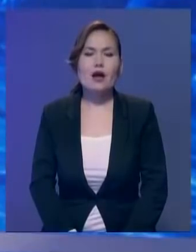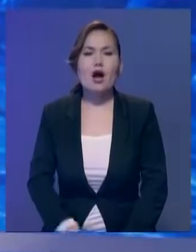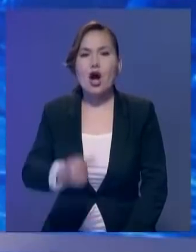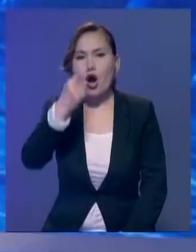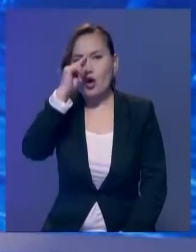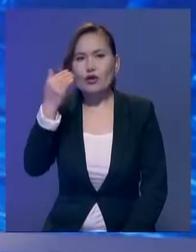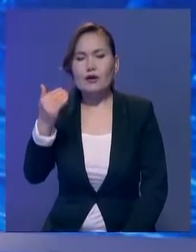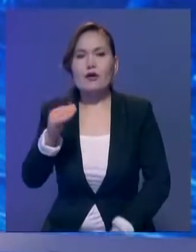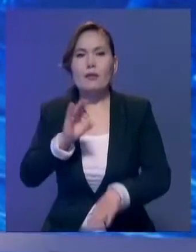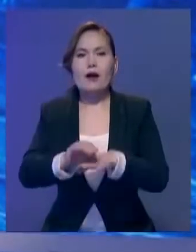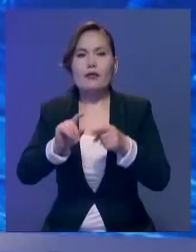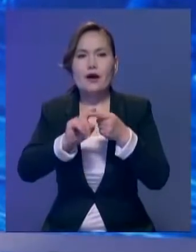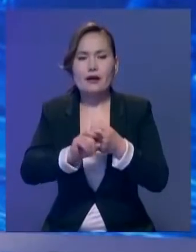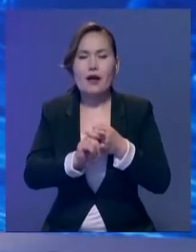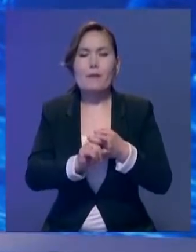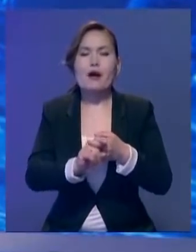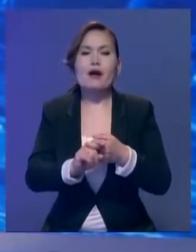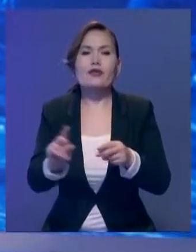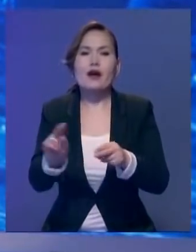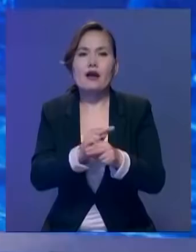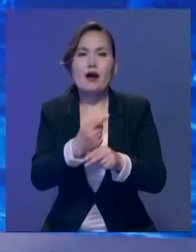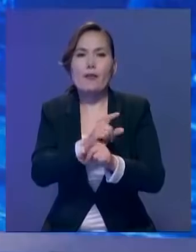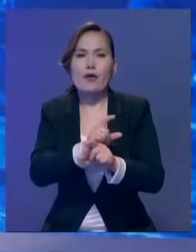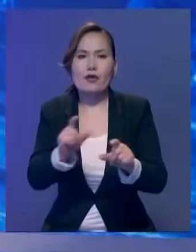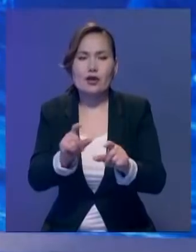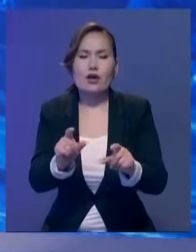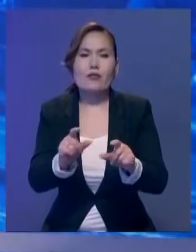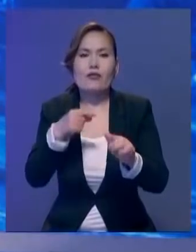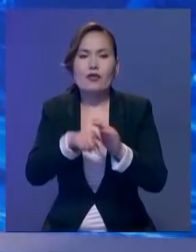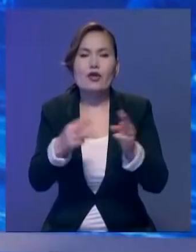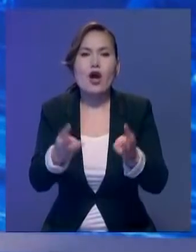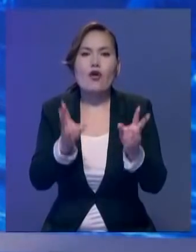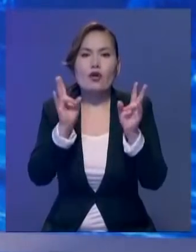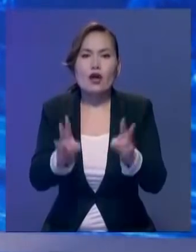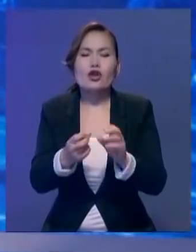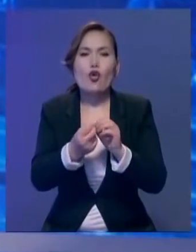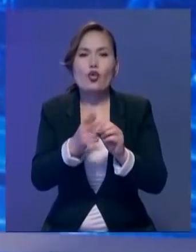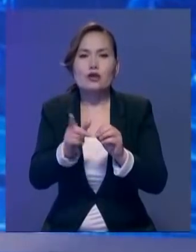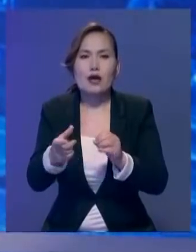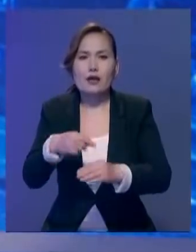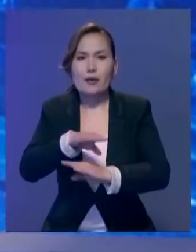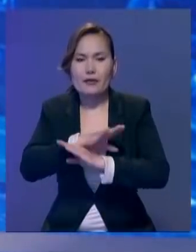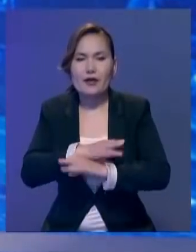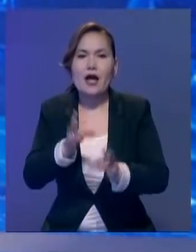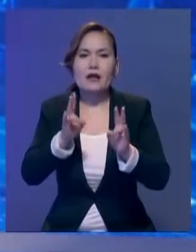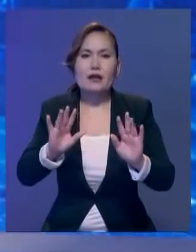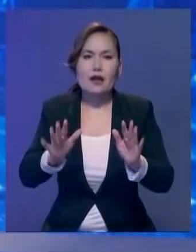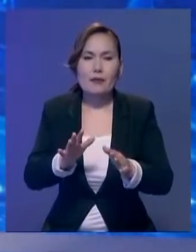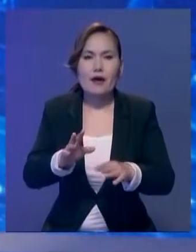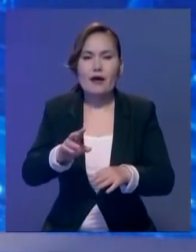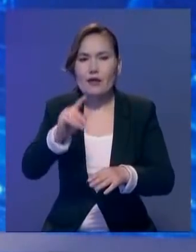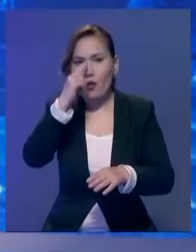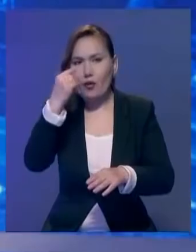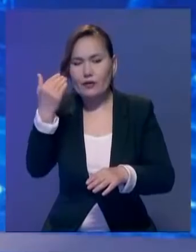Үндістанда коронавирус науқастарын емдейтін ауру қанадан өрт шығып кемінде 13 адам қазатапты қайғылы оқиға елдің